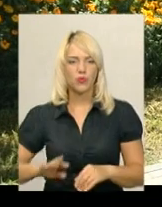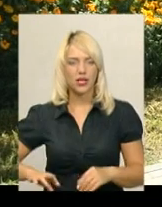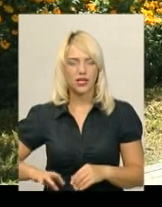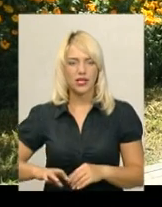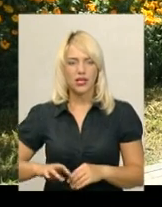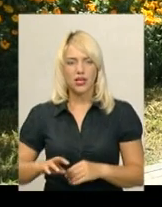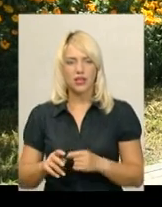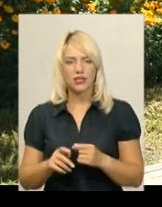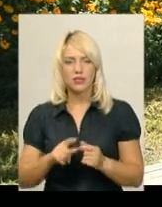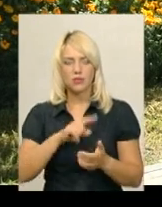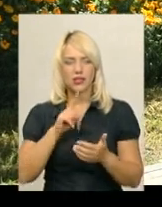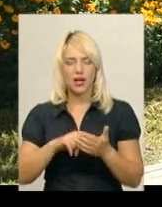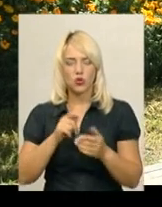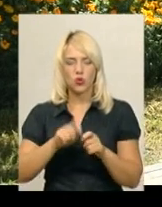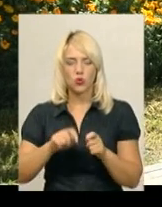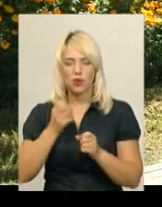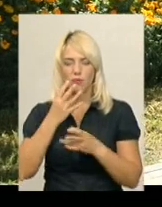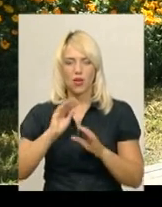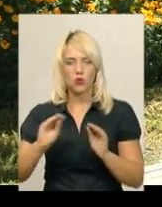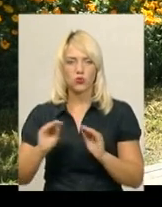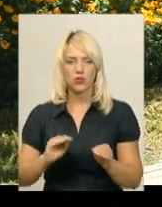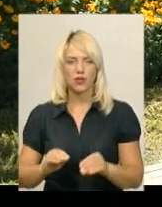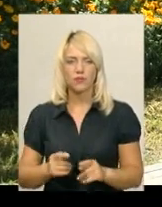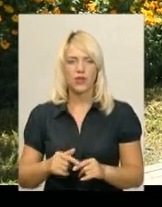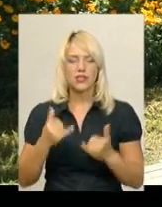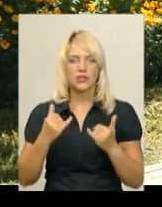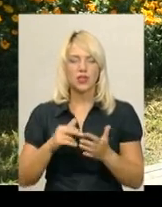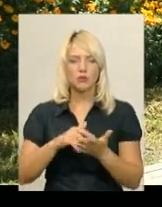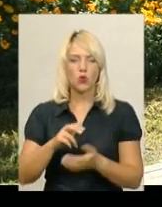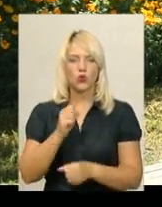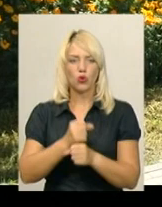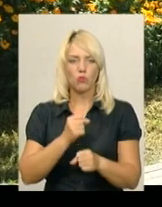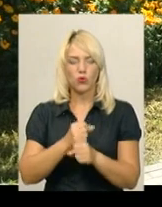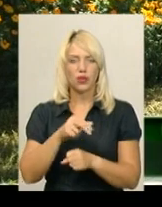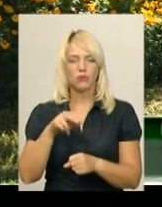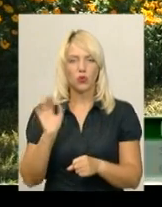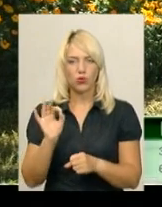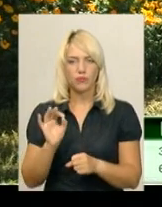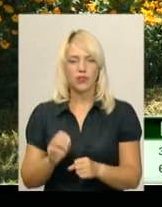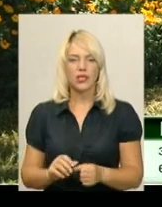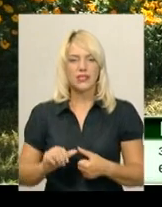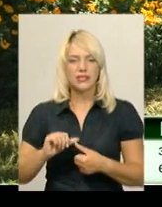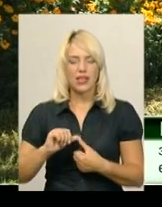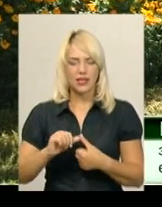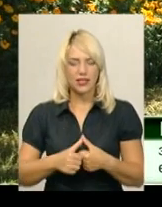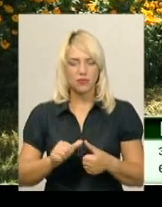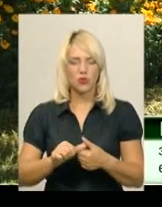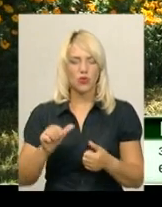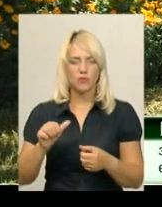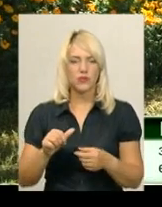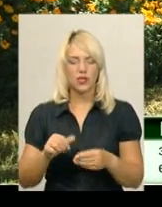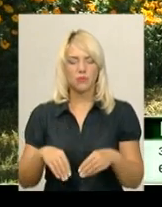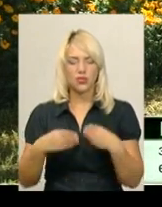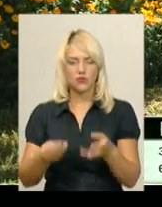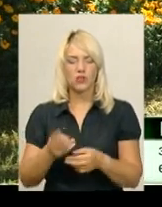екології та контролю за благоустроєм міста Інна Куцка. Зараз проходить робота по закріпленню, по відведенню, по присвоєнню